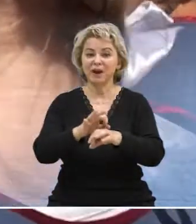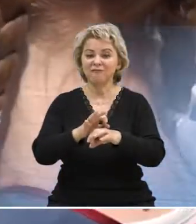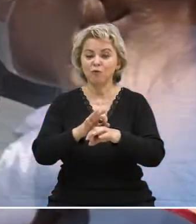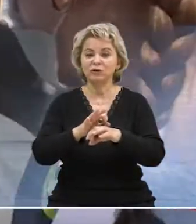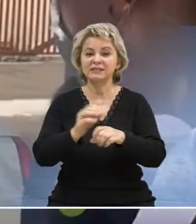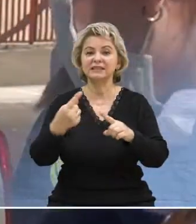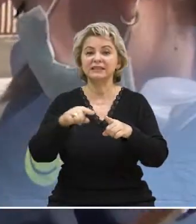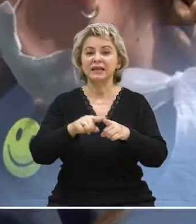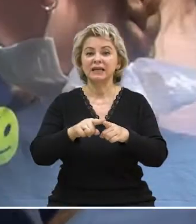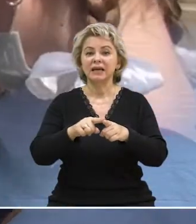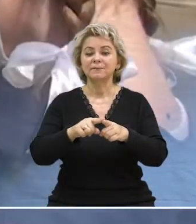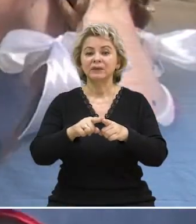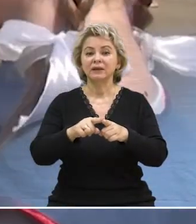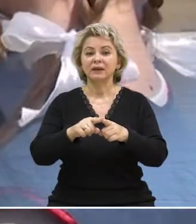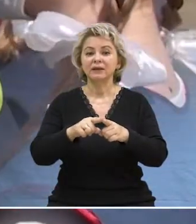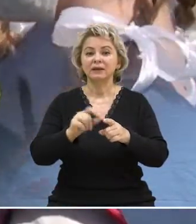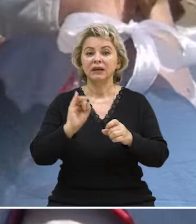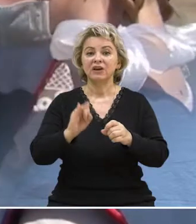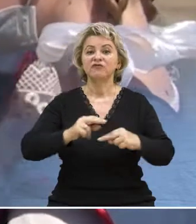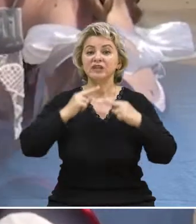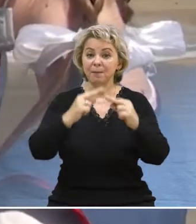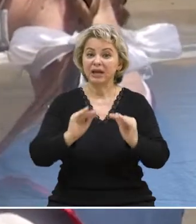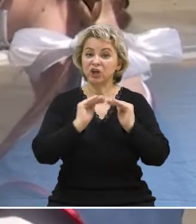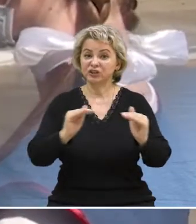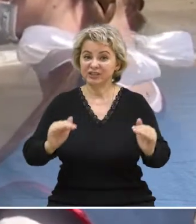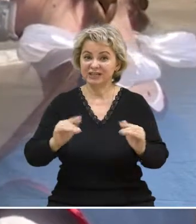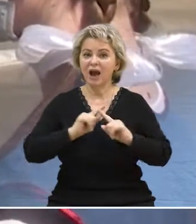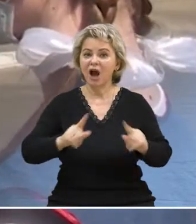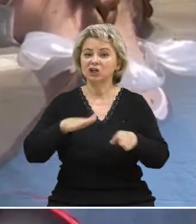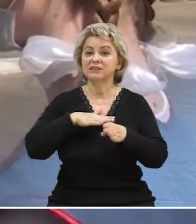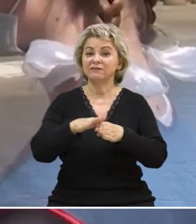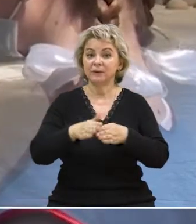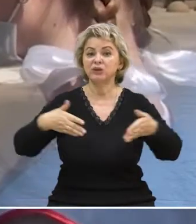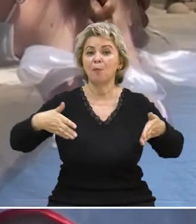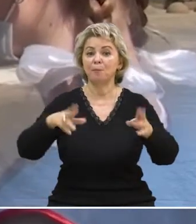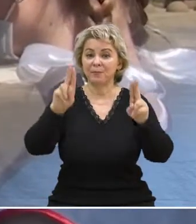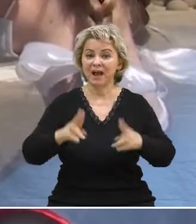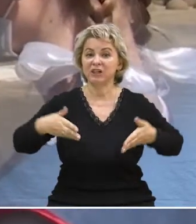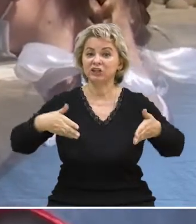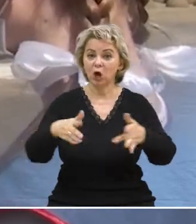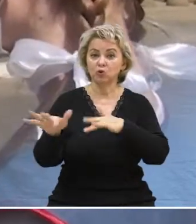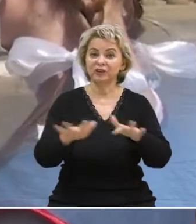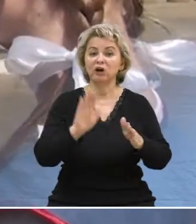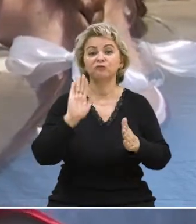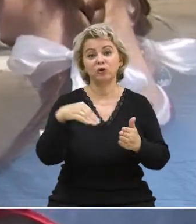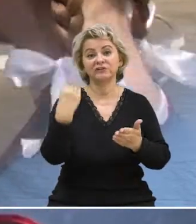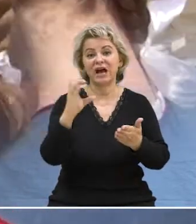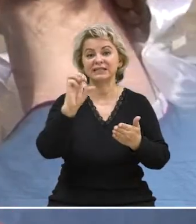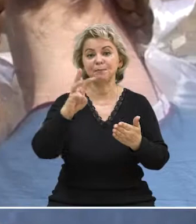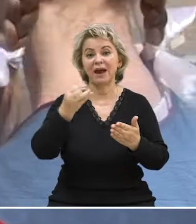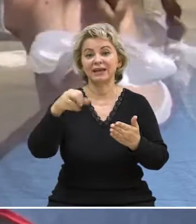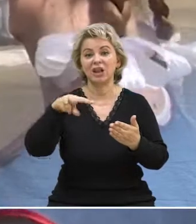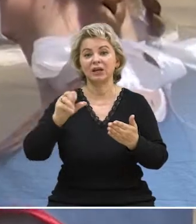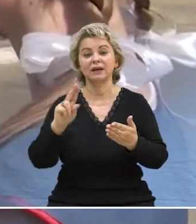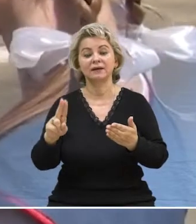проходят акции юные инфектора. Внимание, дети! Соблюдайте правила дорожного движения. Вот вам